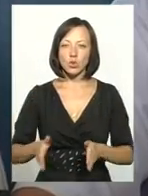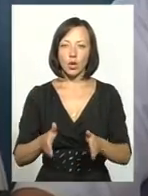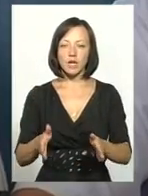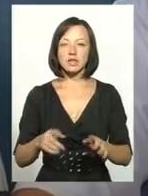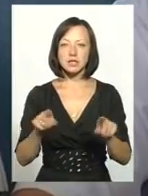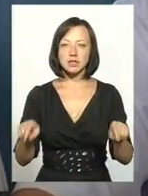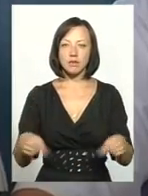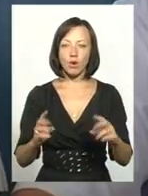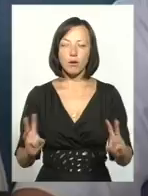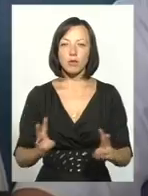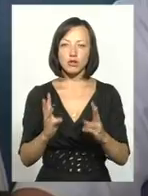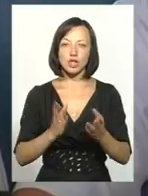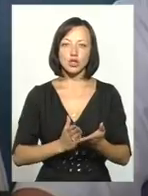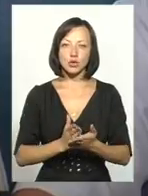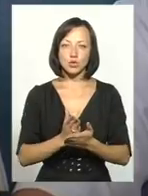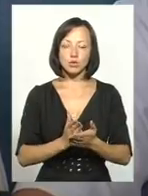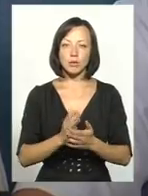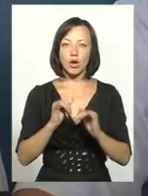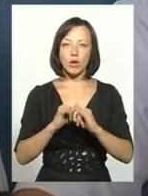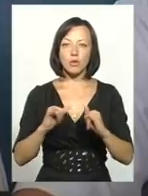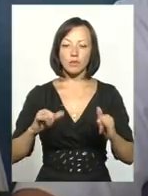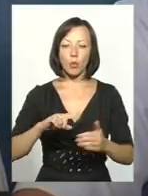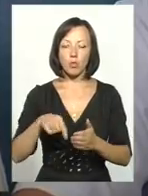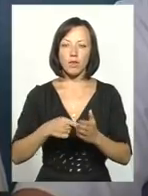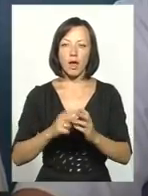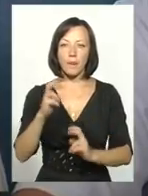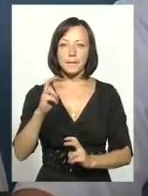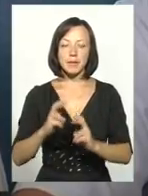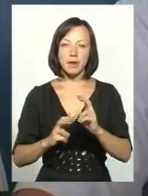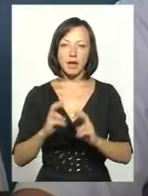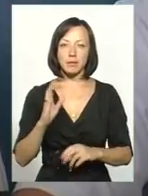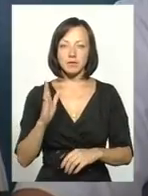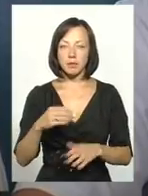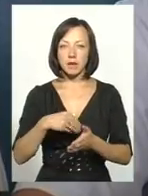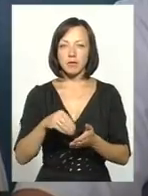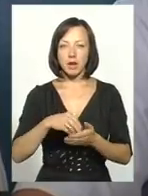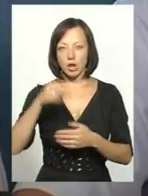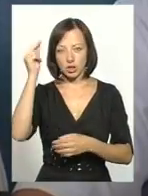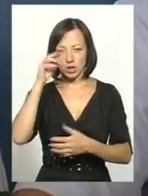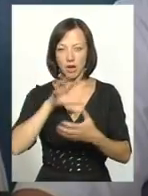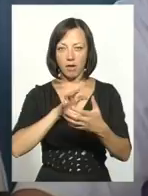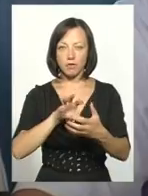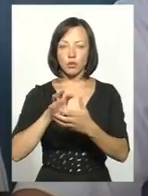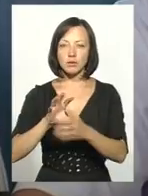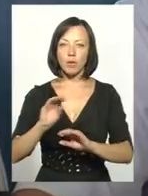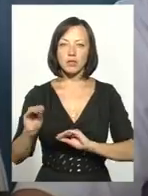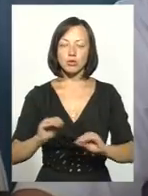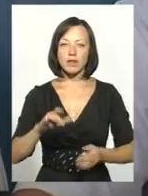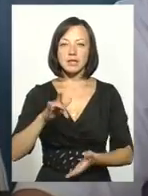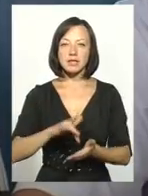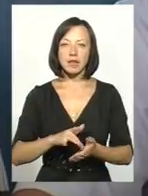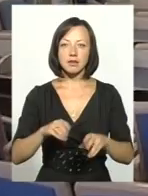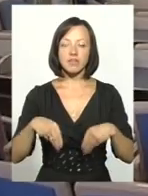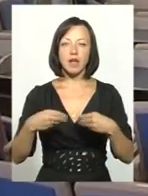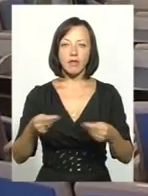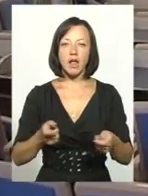створення пожежних слуг та розвиток комунальних підприємств, придбання шкільних автобусів та облаштування центрів надання адмінпослуг.